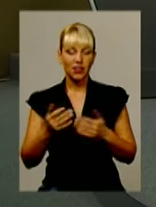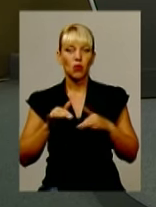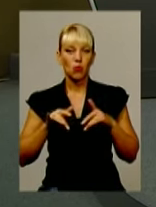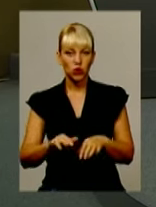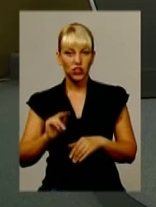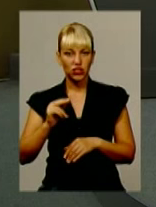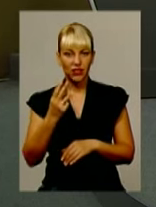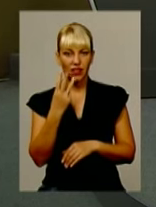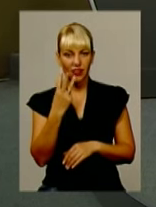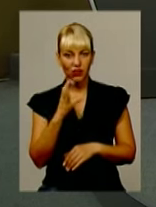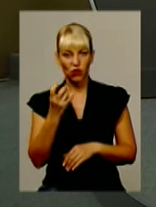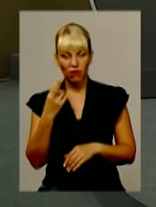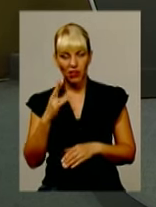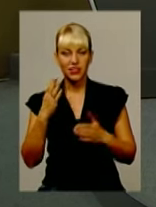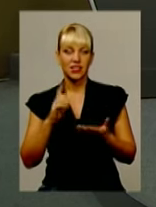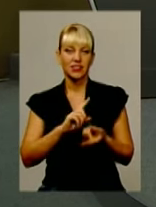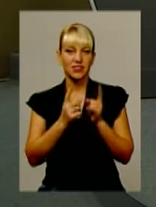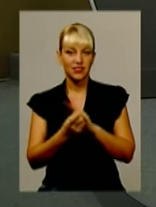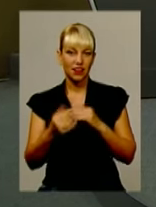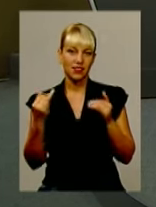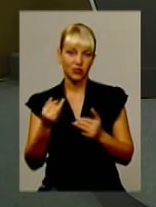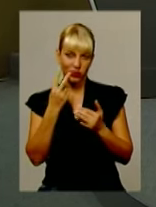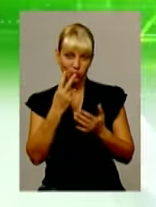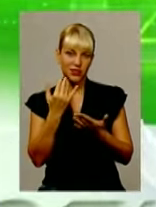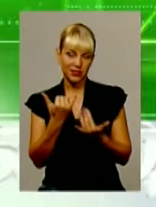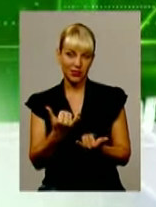вересня, уже стали історією? Дивимося нашому випуску.